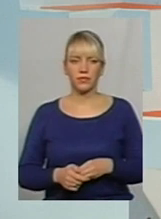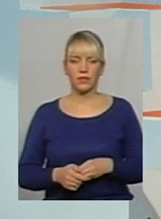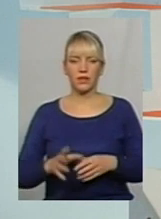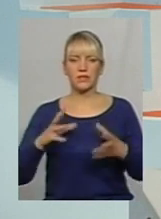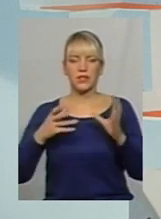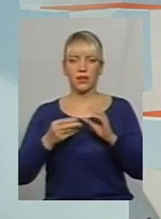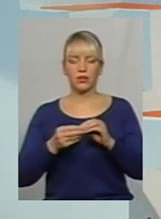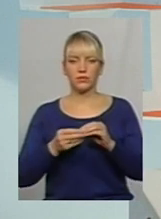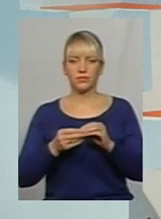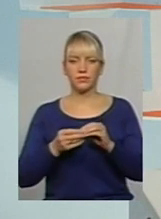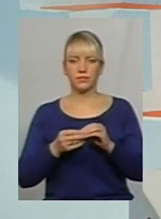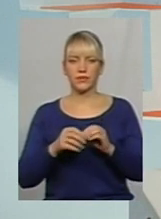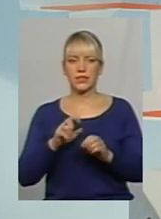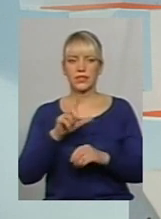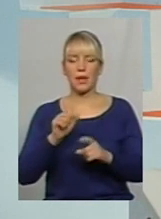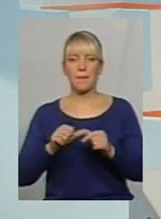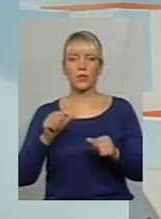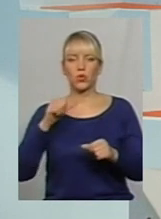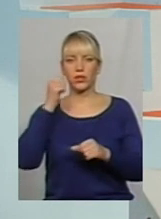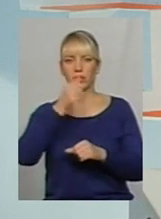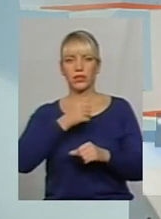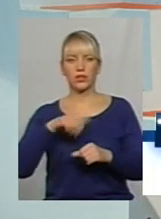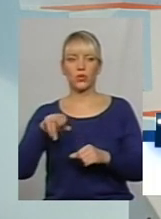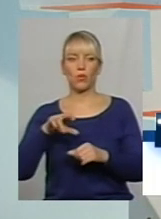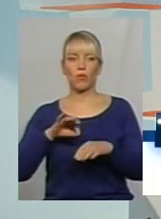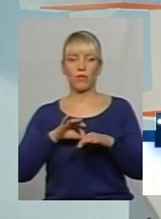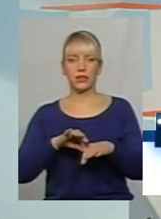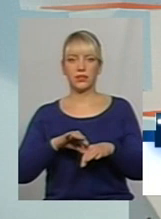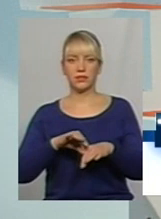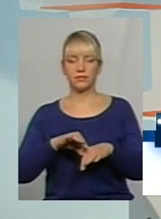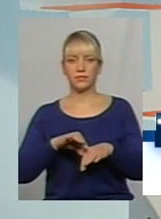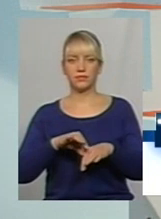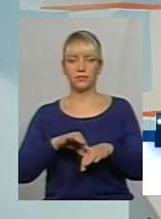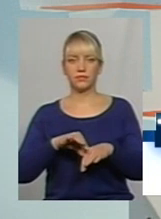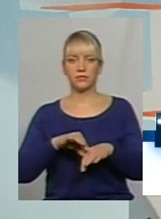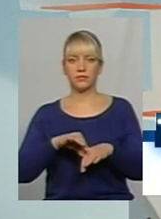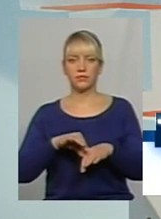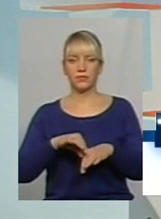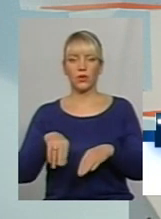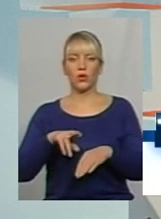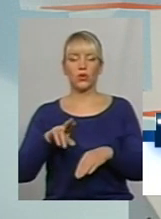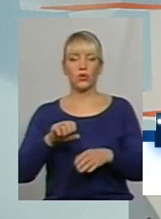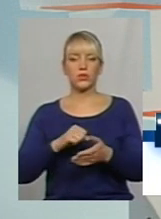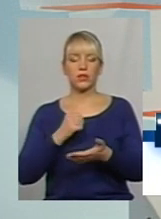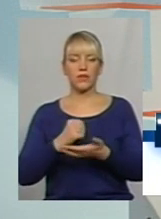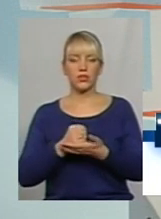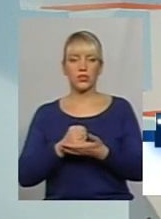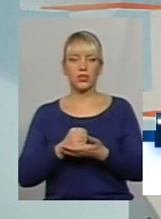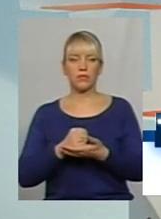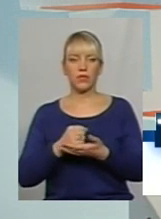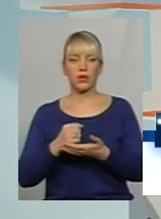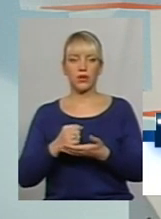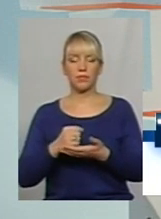Загалом, за минулий рік до затвердження нової транспортної мережі ми